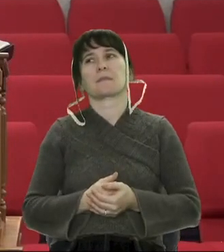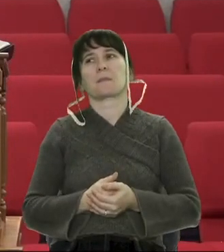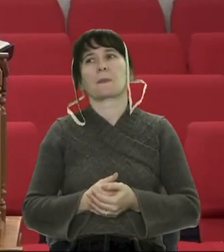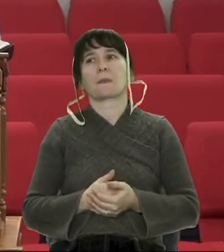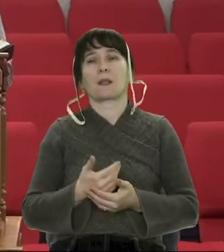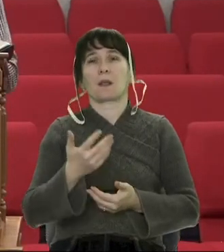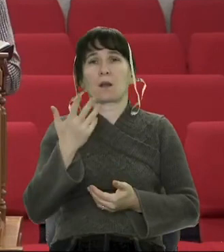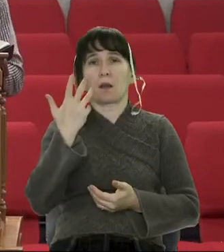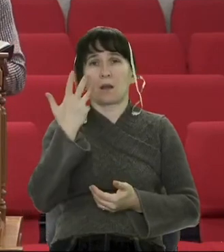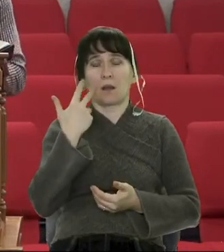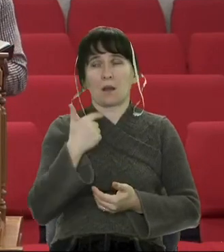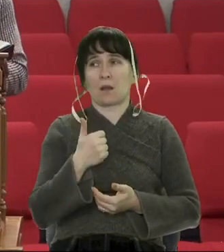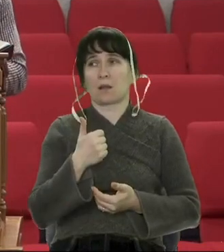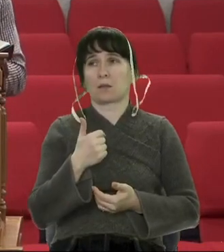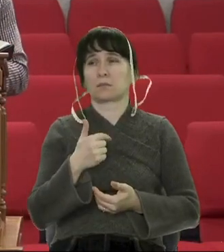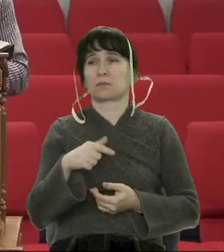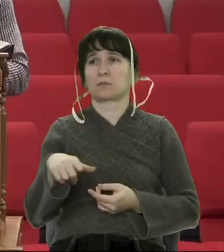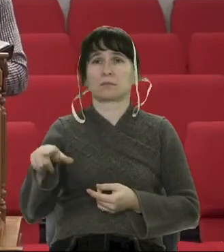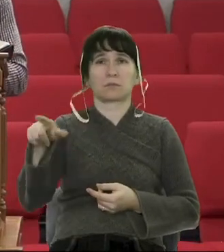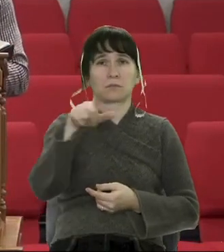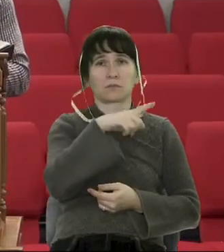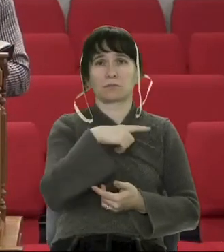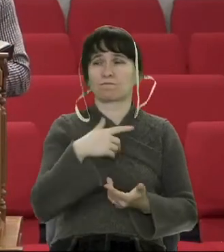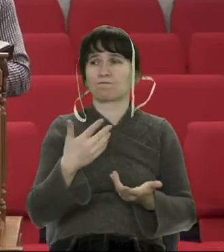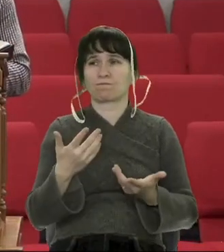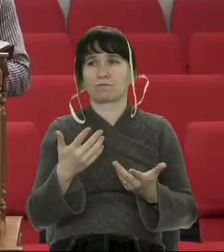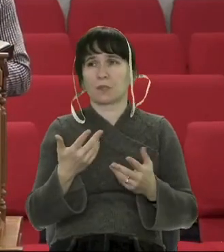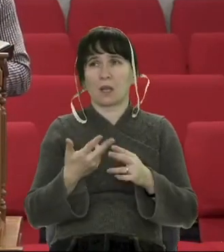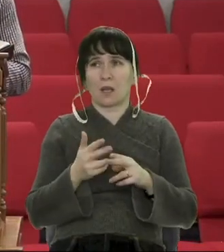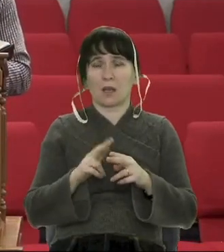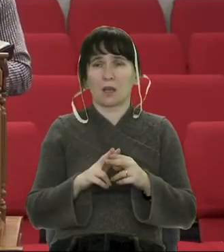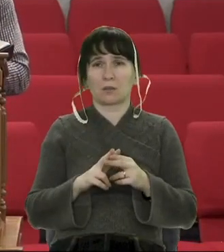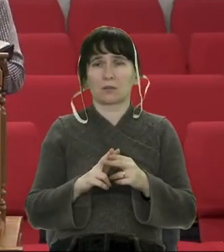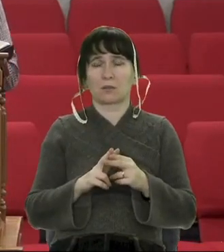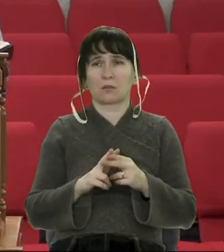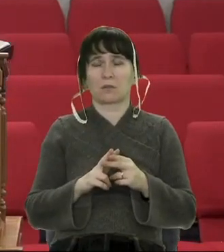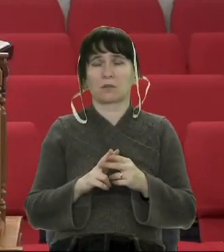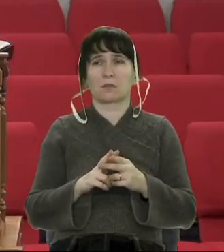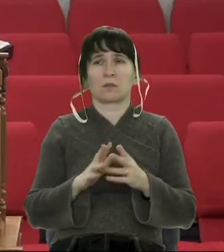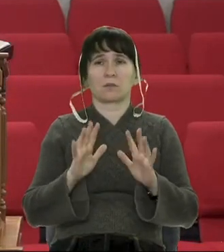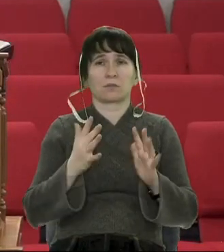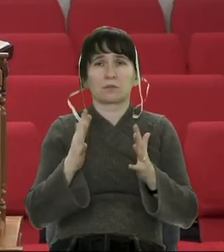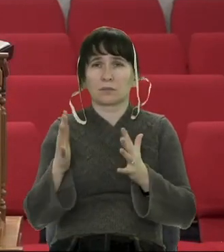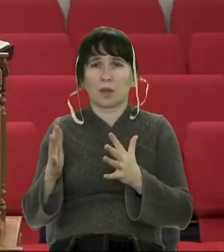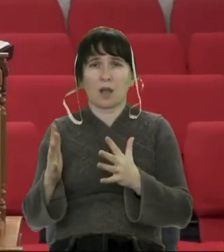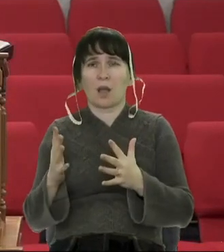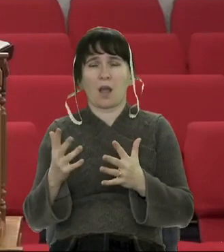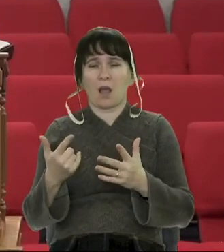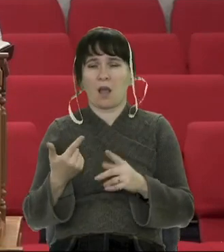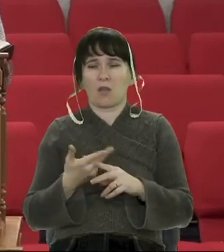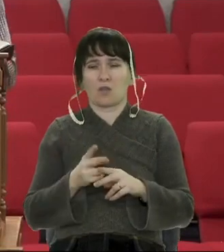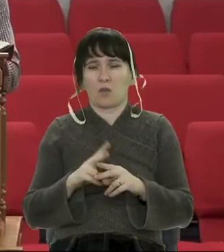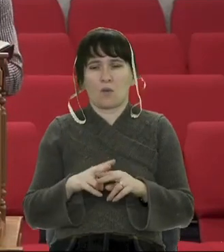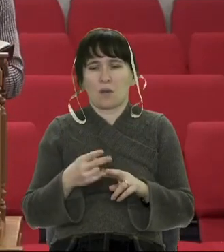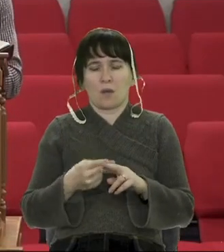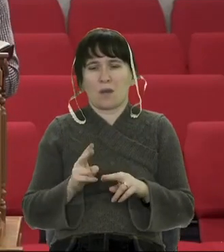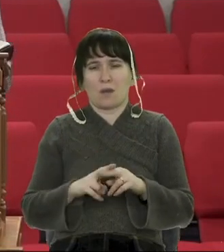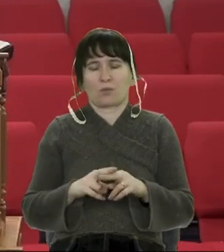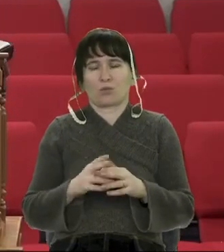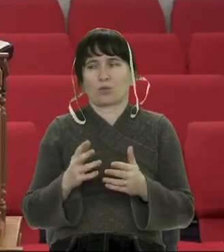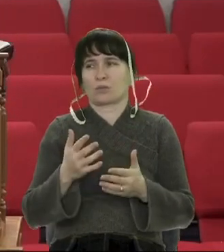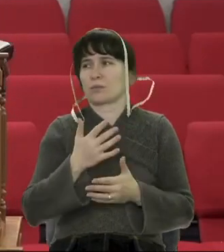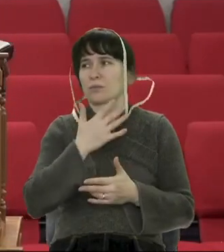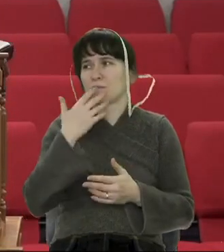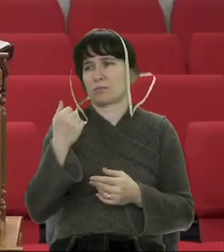навколишня ситуація не впливає на відношення до інших. Що я маю на увазі? Є категорія людей, яка,